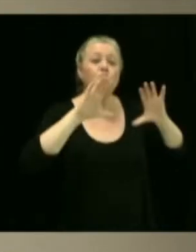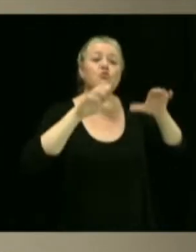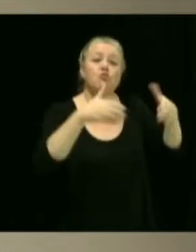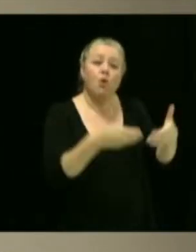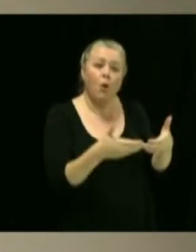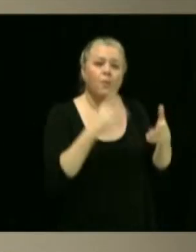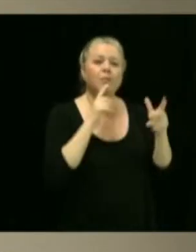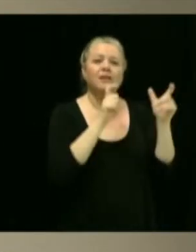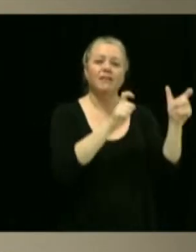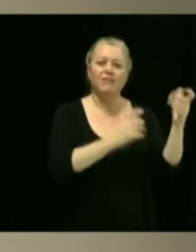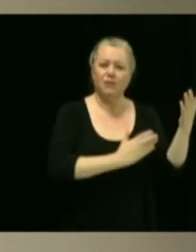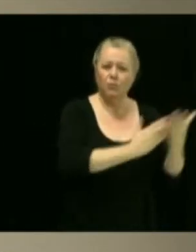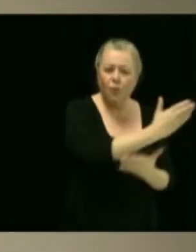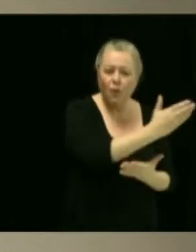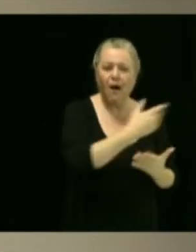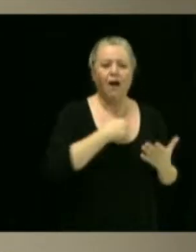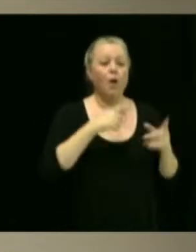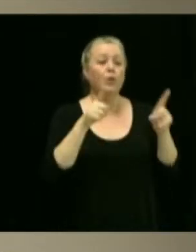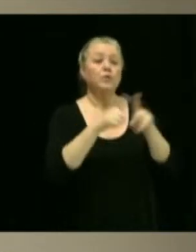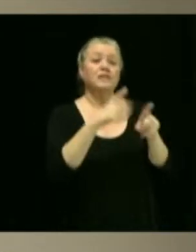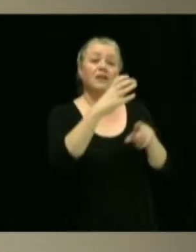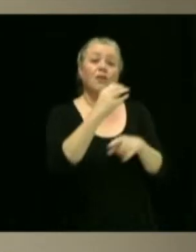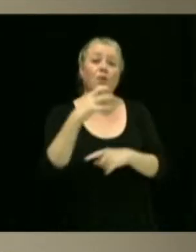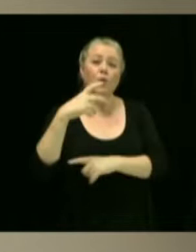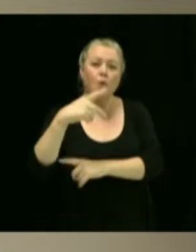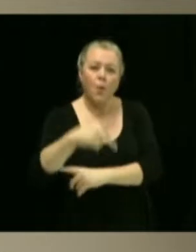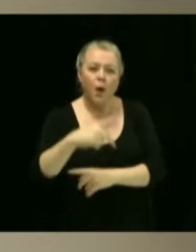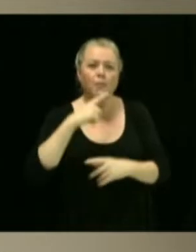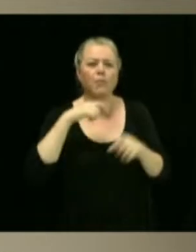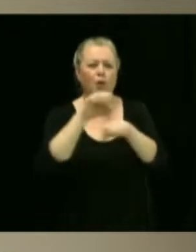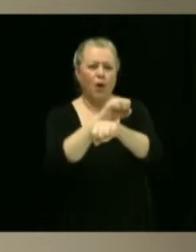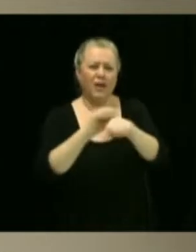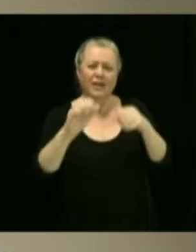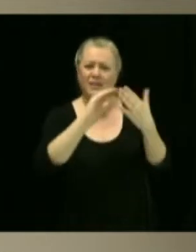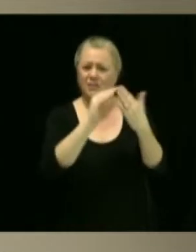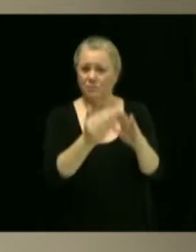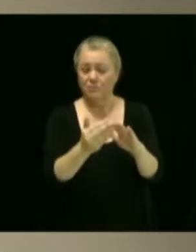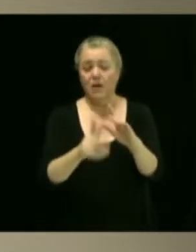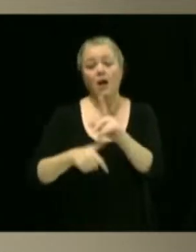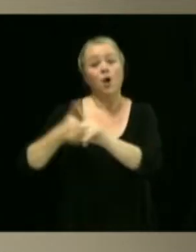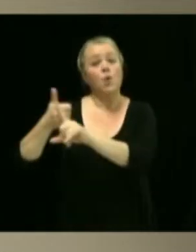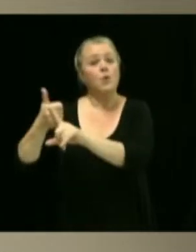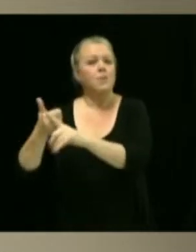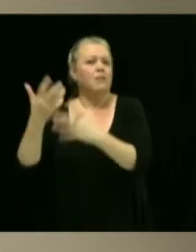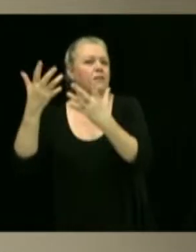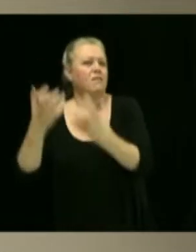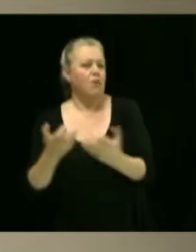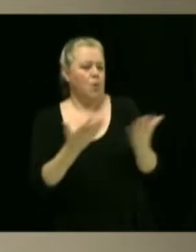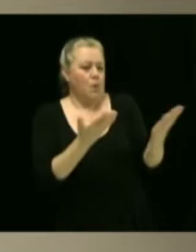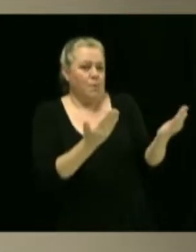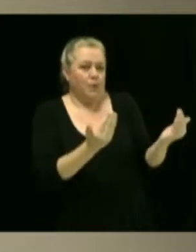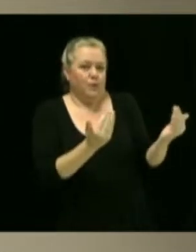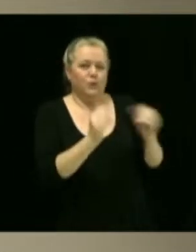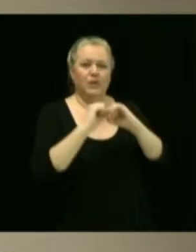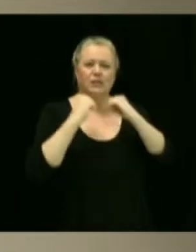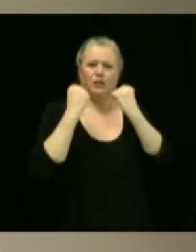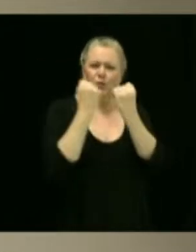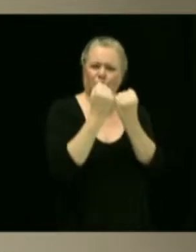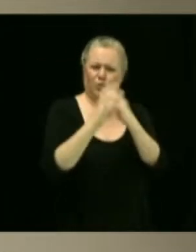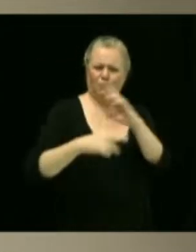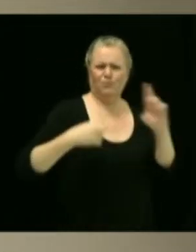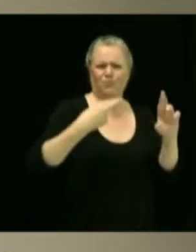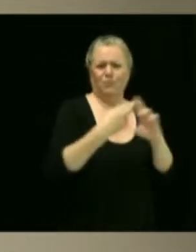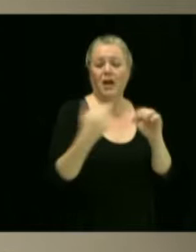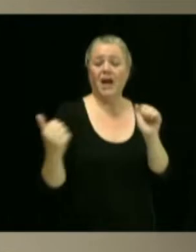communautaires. Il a également cherché à répondre aux besoins sociaux en tant que fondateur et directeur adjoint du CLSC Sous-Or